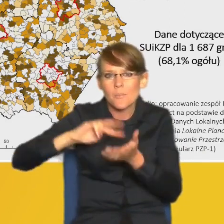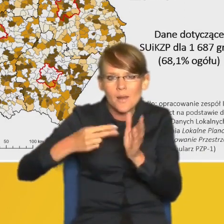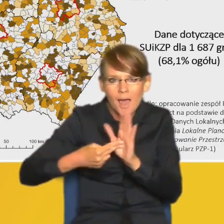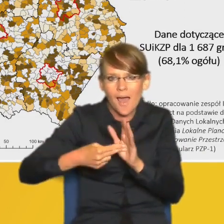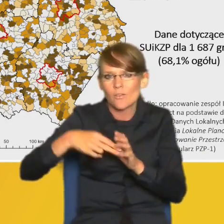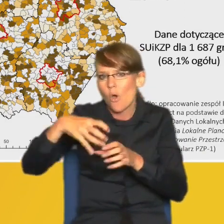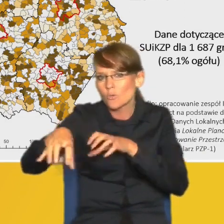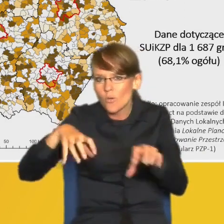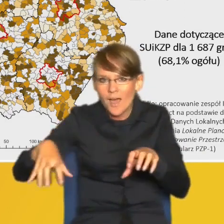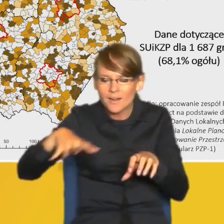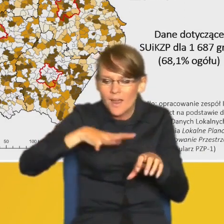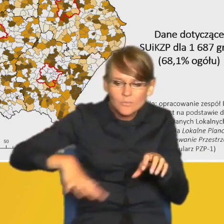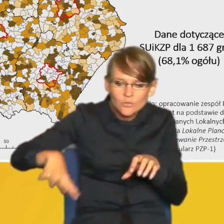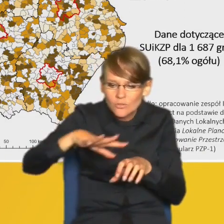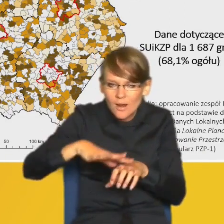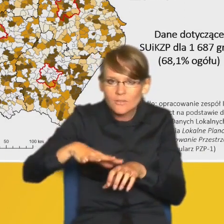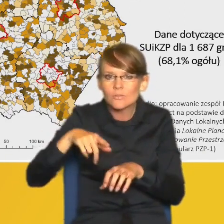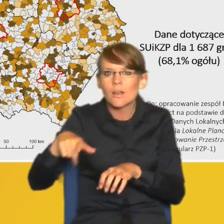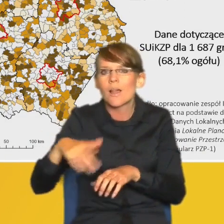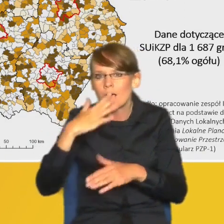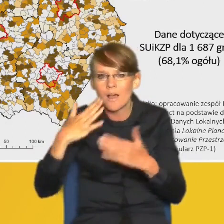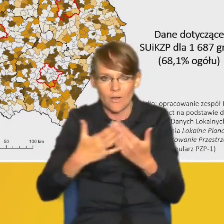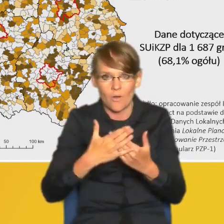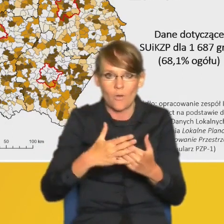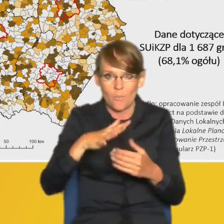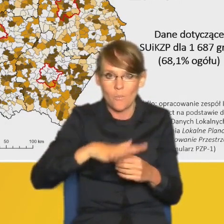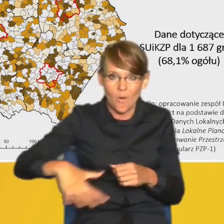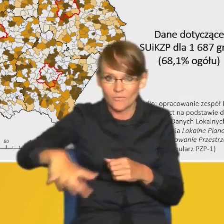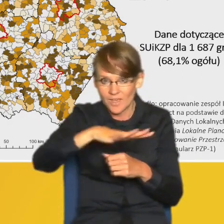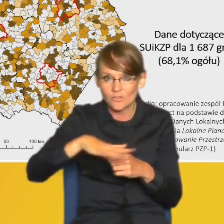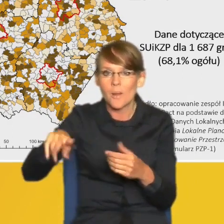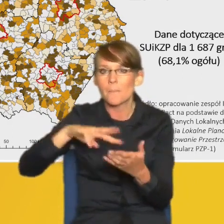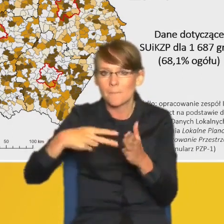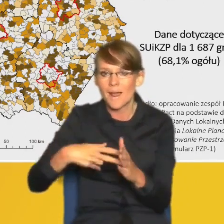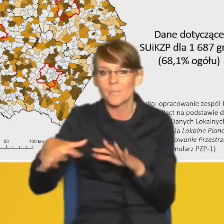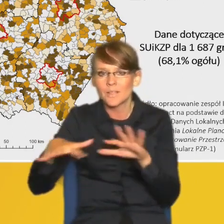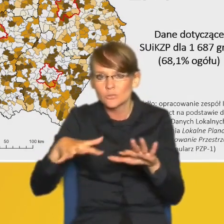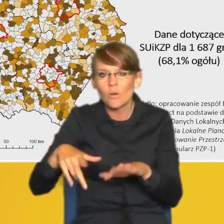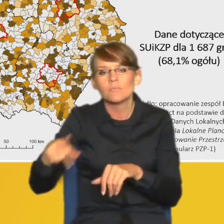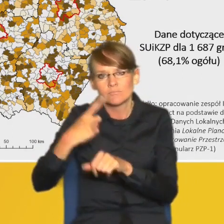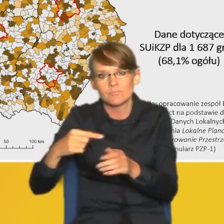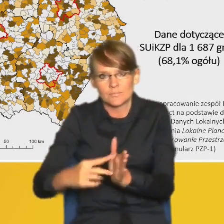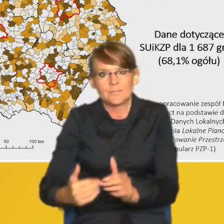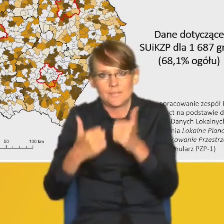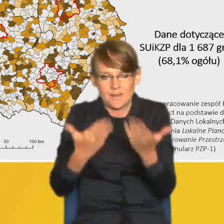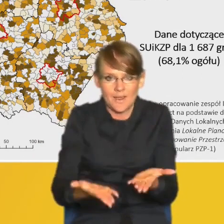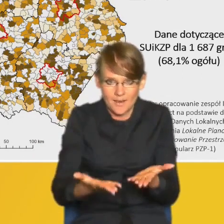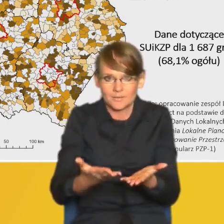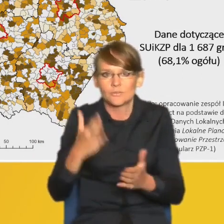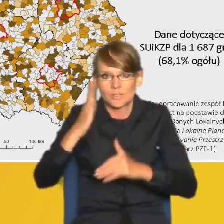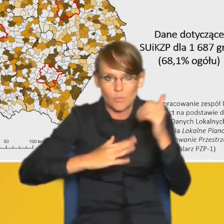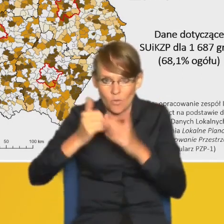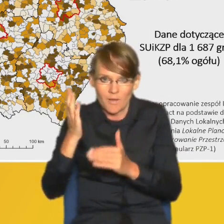przestrzennego sumując powierzchnię przeznaczoną w studiach i planach miejscowych pod zabudowę mieszkaniową możemy